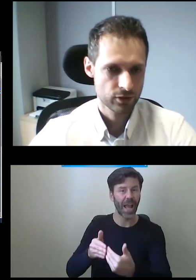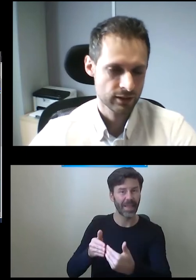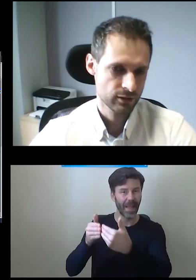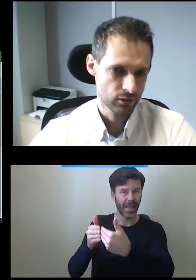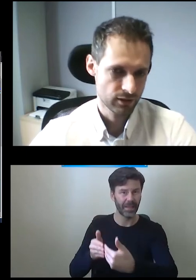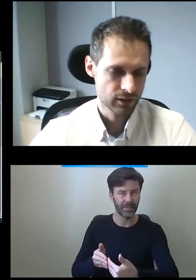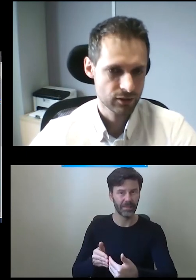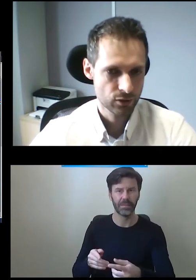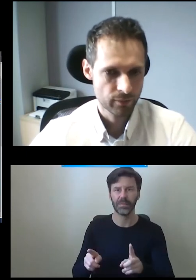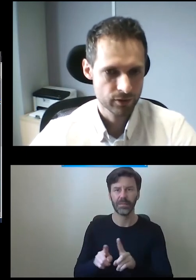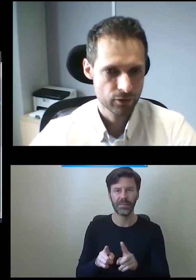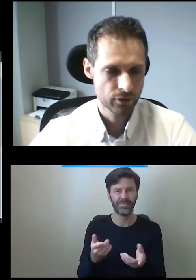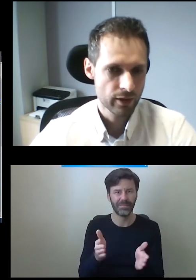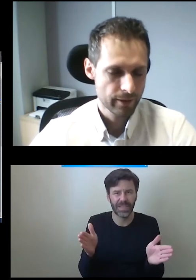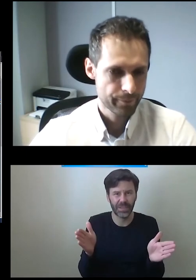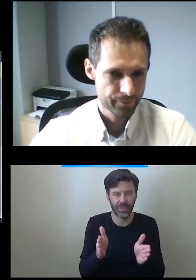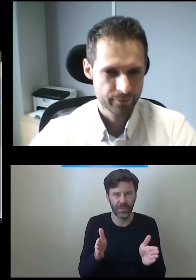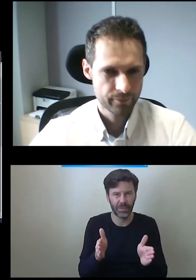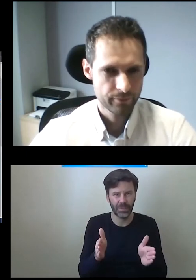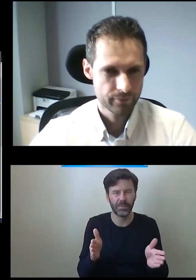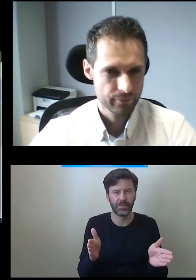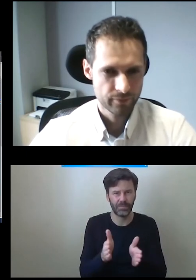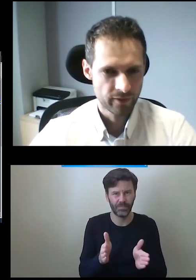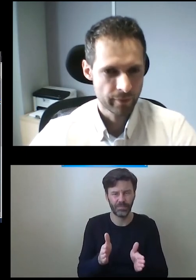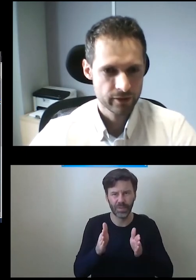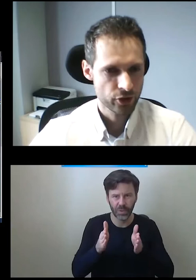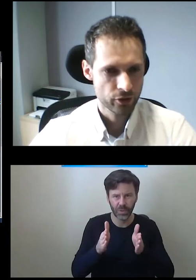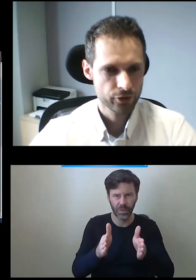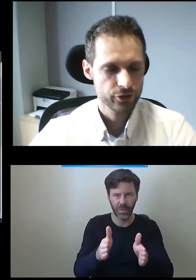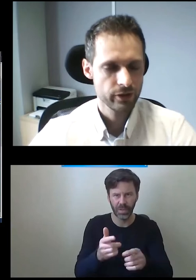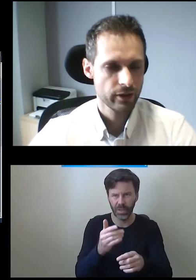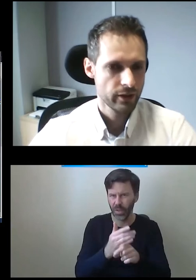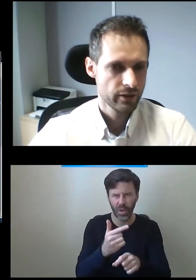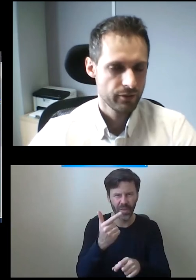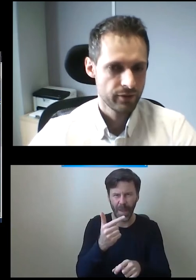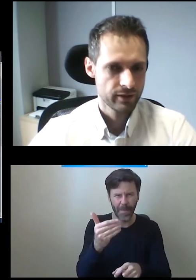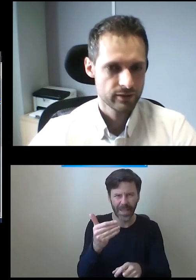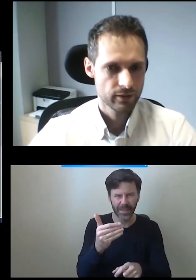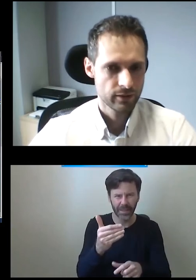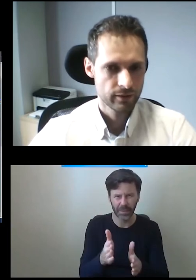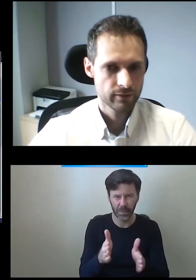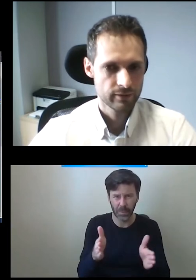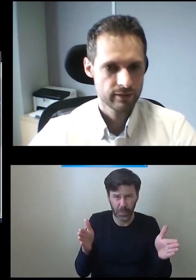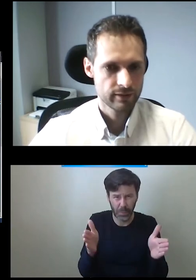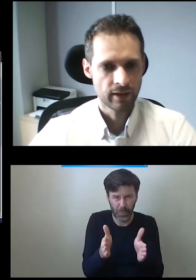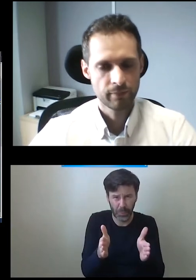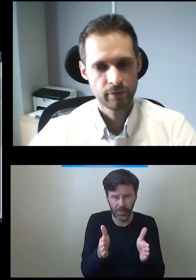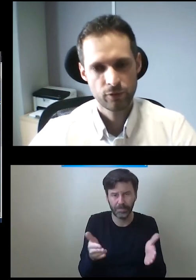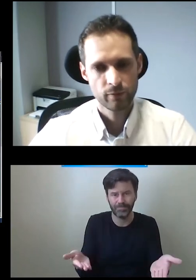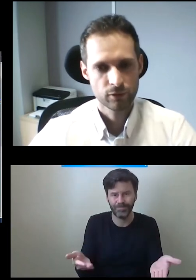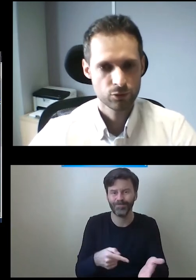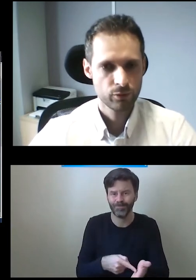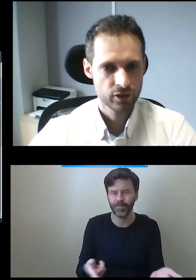szerokość klatki schodowej. Ta klatka schodowa ma tylko 2 metry szerokości, więc ta